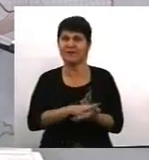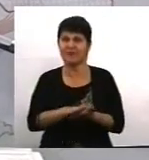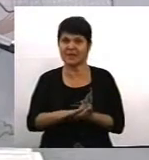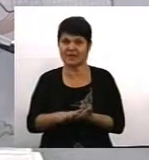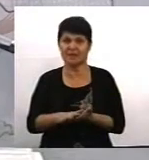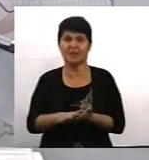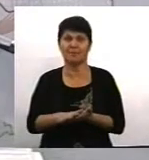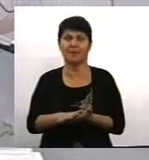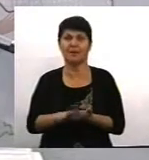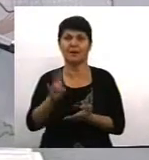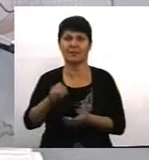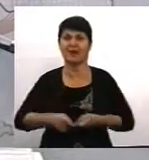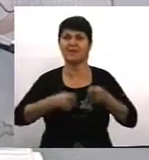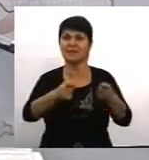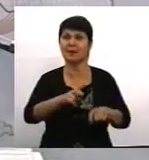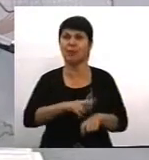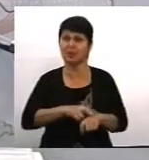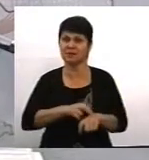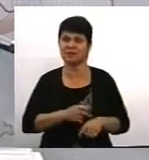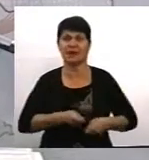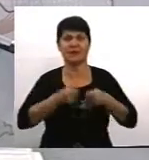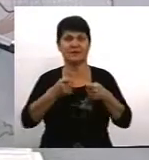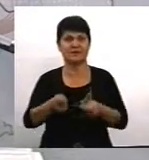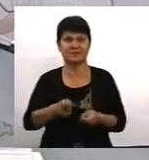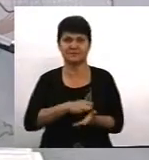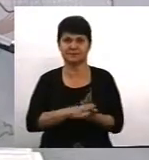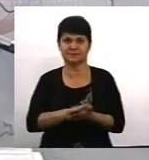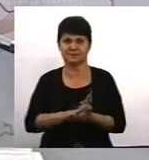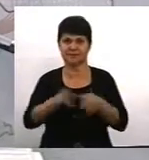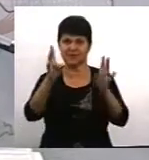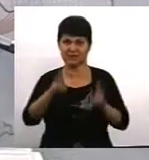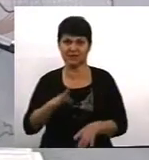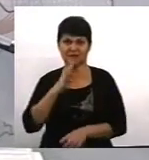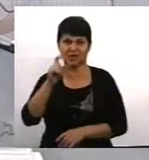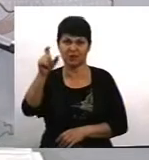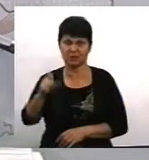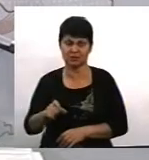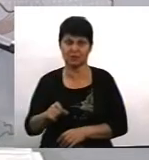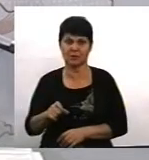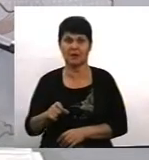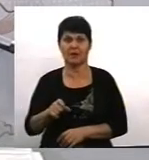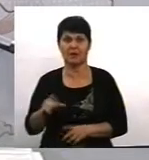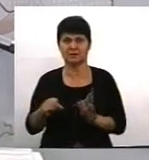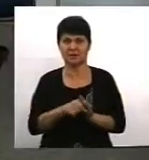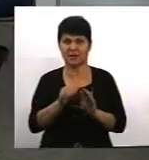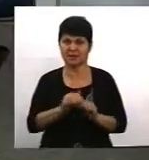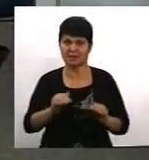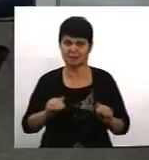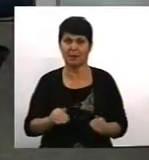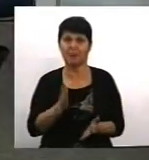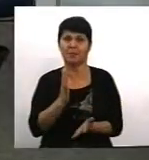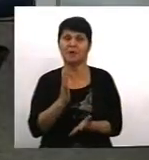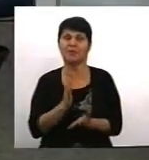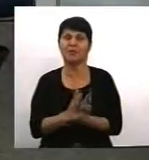на виїзди поліції, затратами на те, що якщо скривджена жінка або жінка з дітьми перебуває в